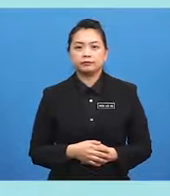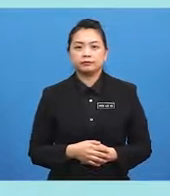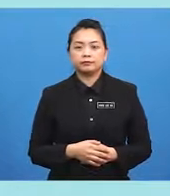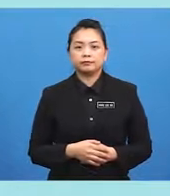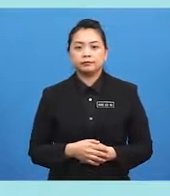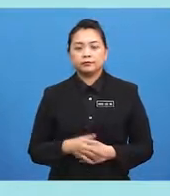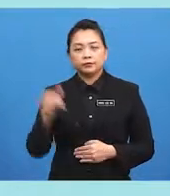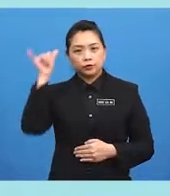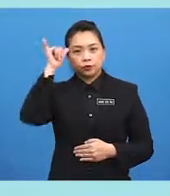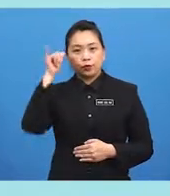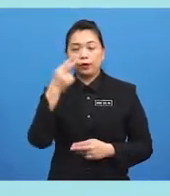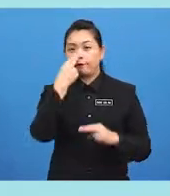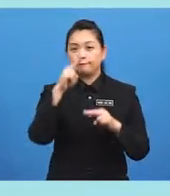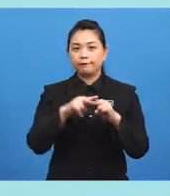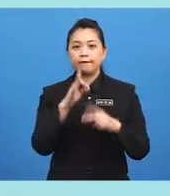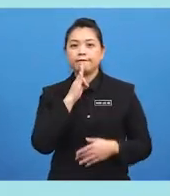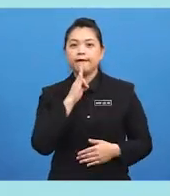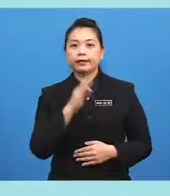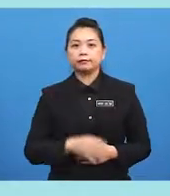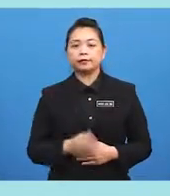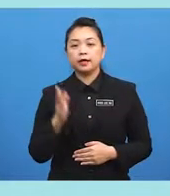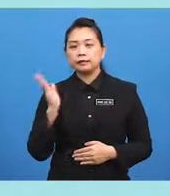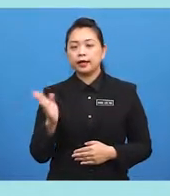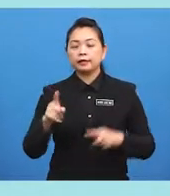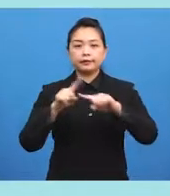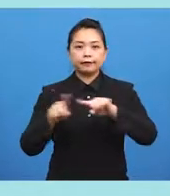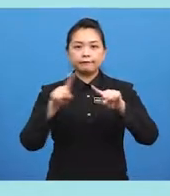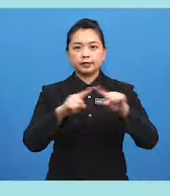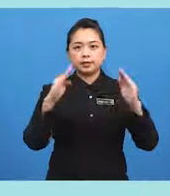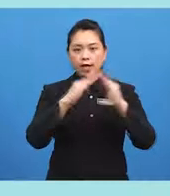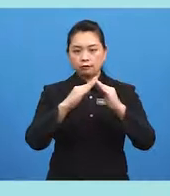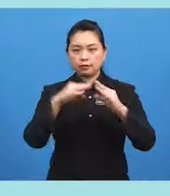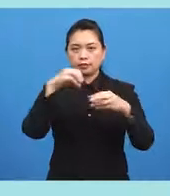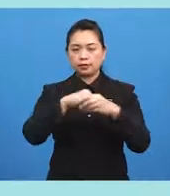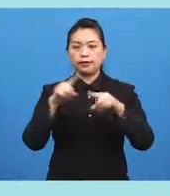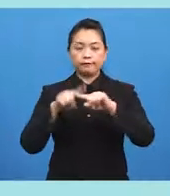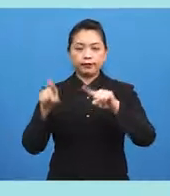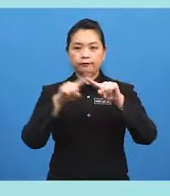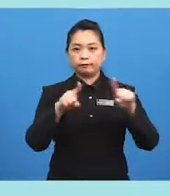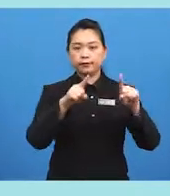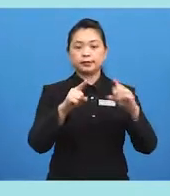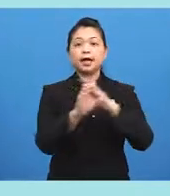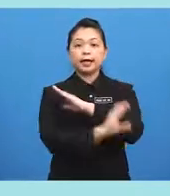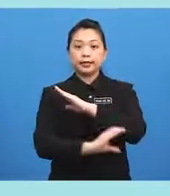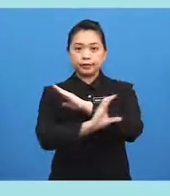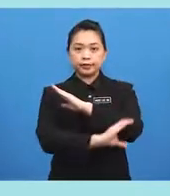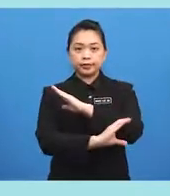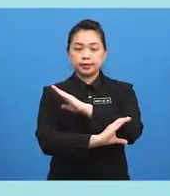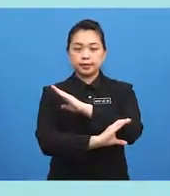YOLO fun fact! There are... ...different houses... ...in... ...different countries.